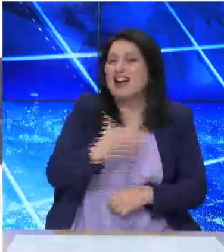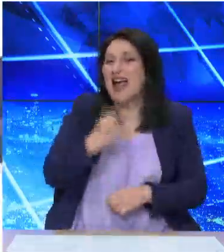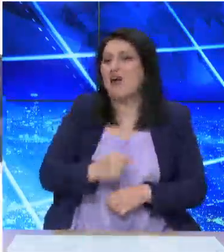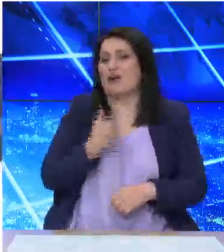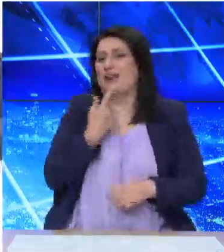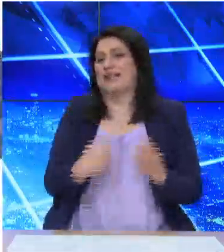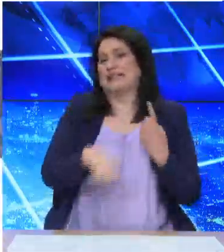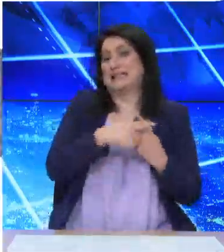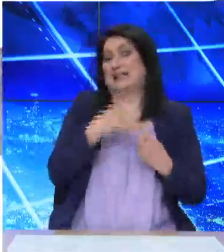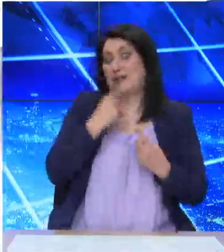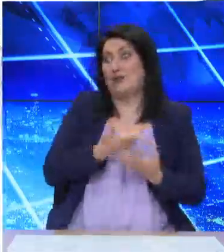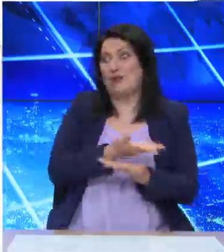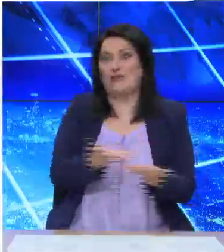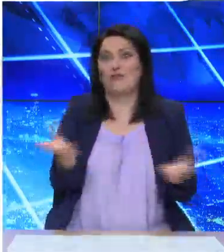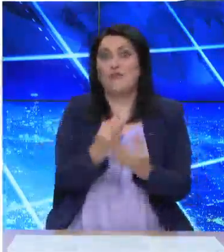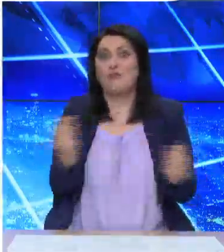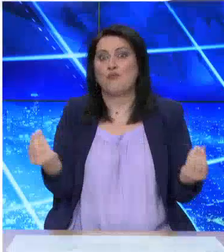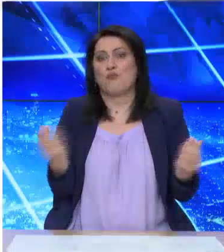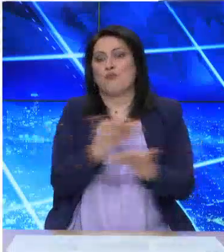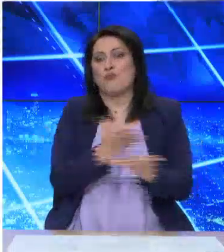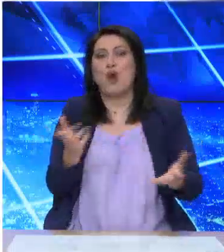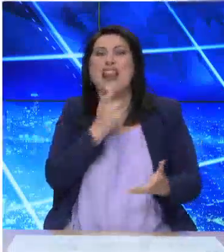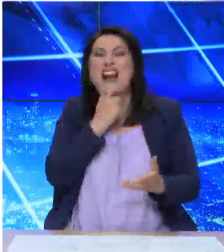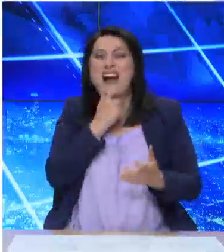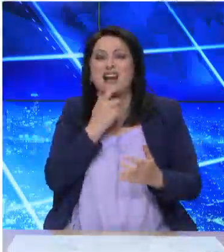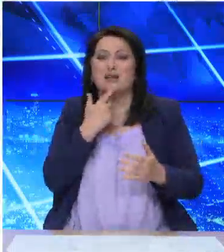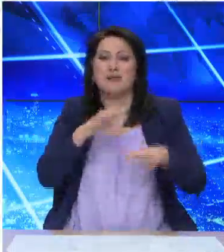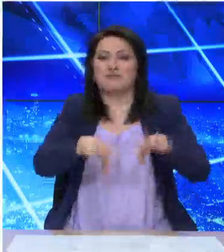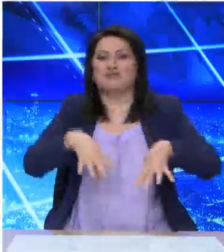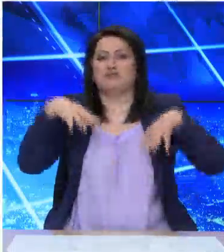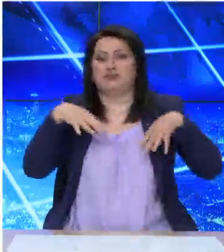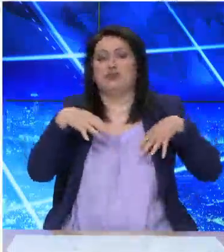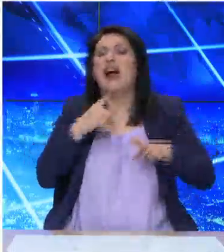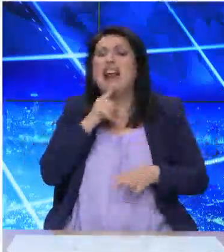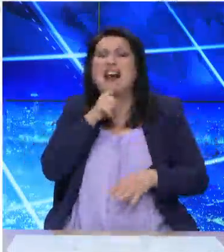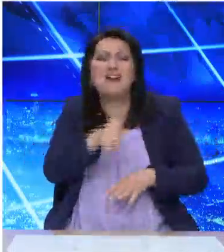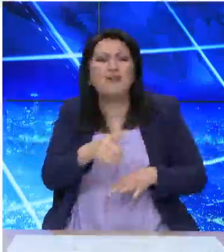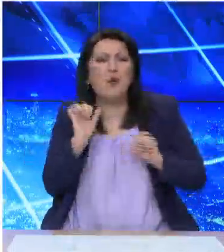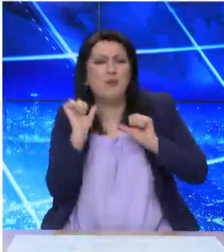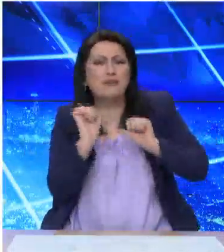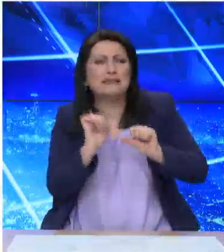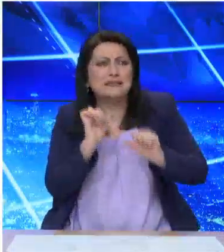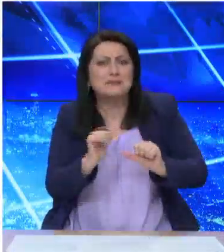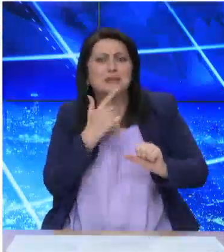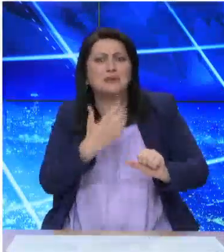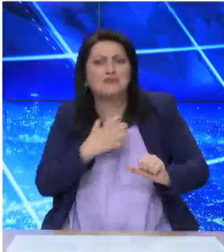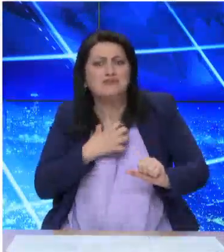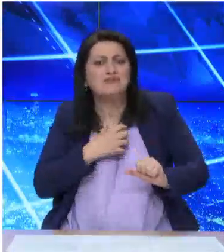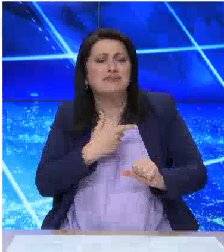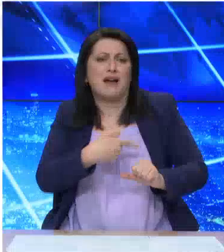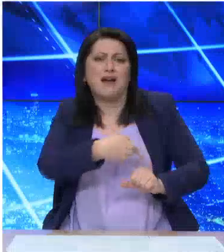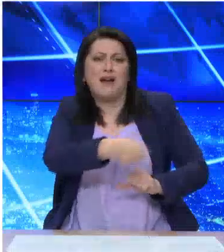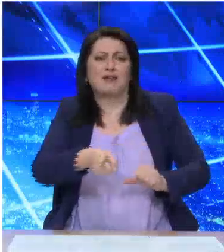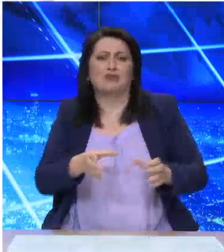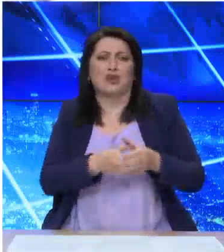τελικός θα διεξαχθεί μπροστά σε χιλιάδες Άγγλους. Η πίεση του κόσμου όμως που κάνει όνειρα για την κατάκτηση του τροπέου